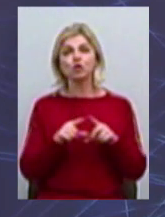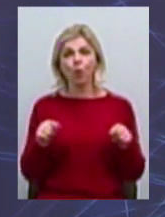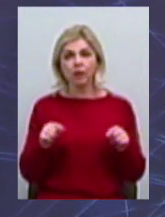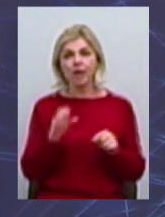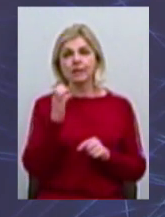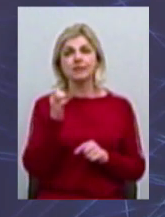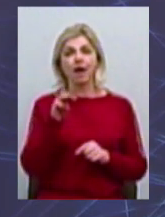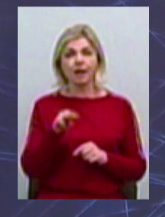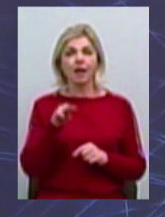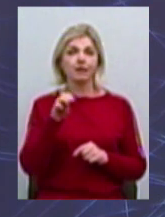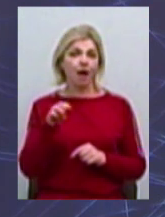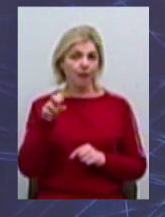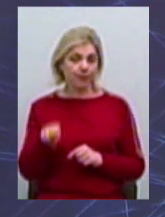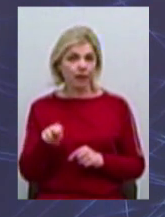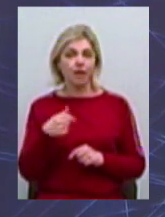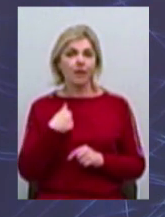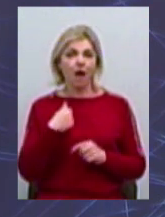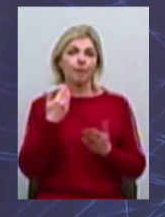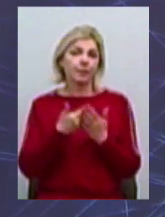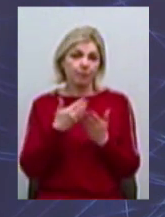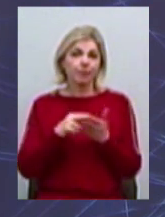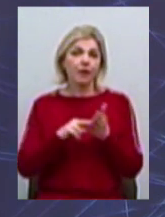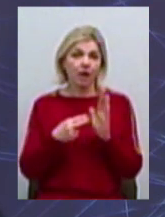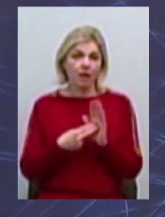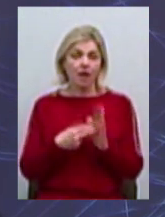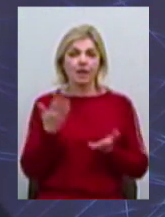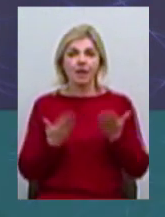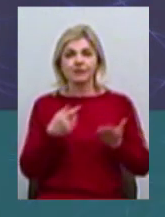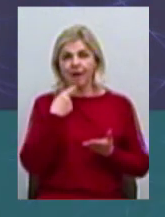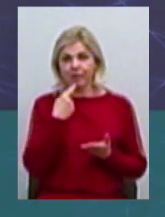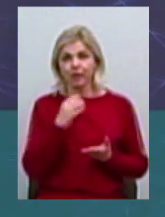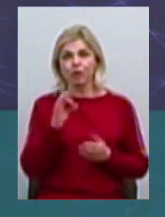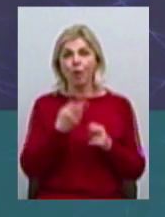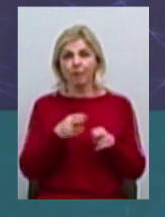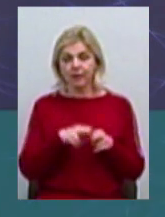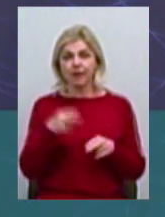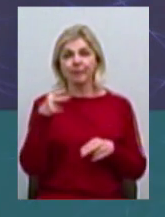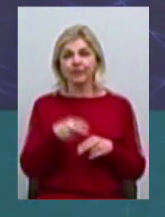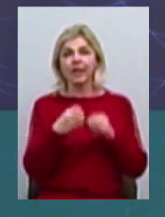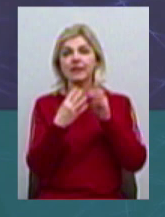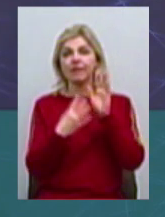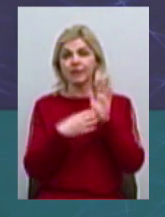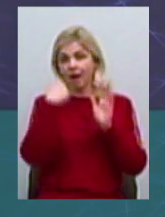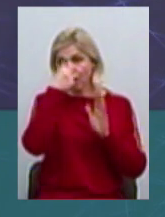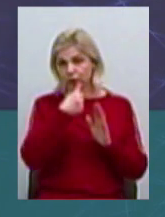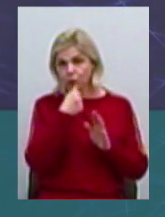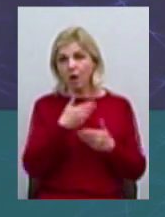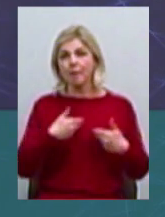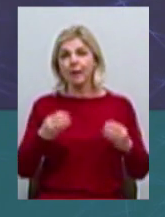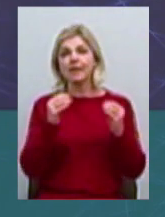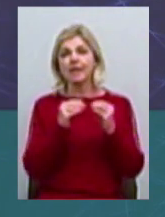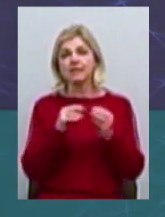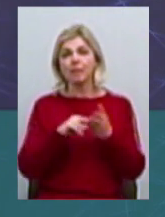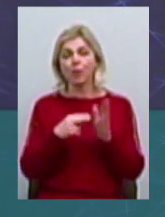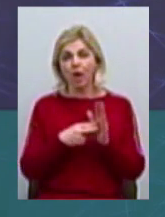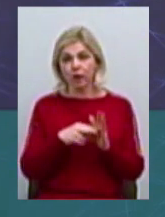стартапів. Тобто, я предполагаю, що, якщо говорити об цьому в 2019 році, то ми, як мінім 10 проєктів